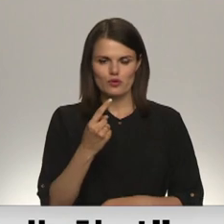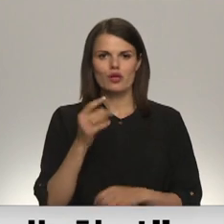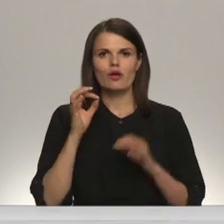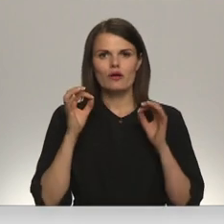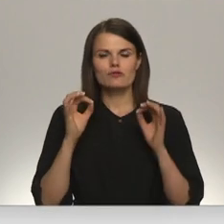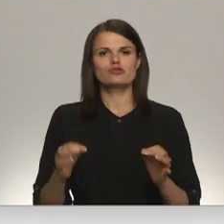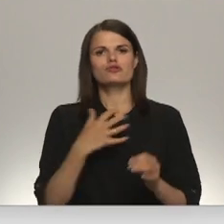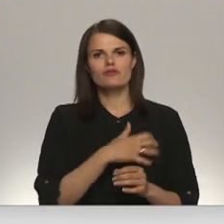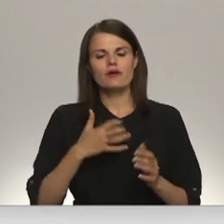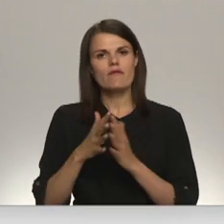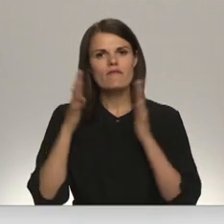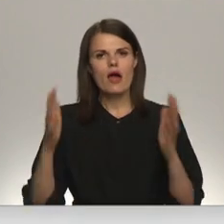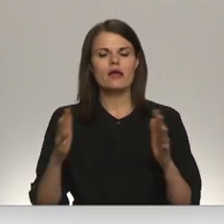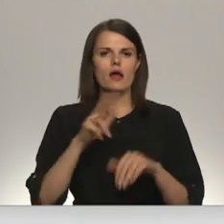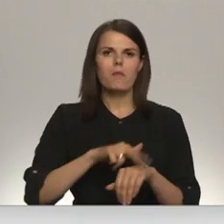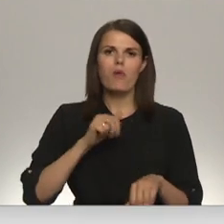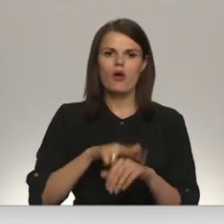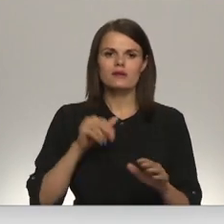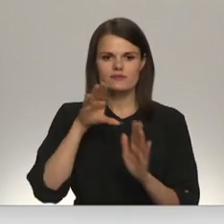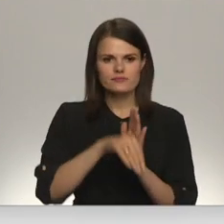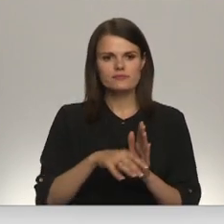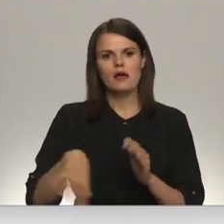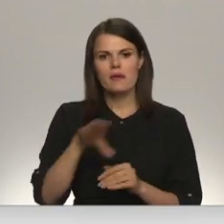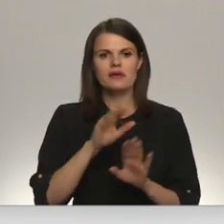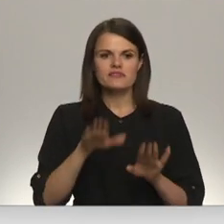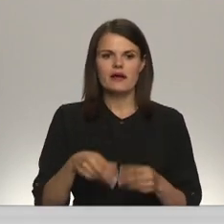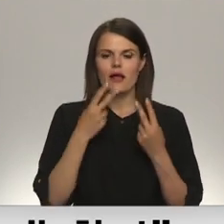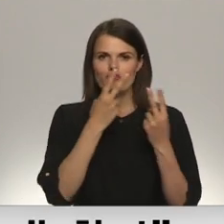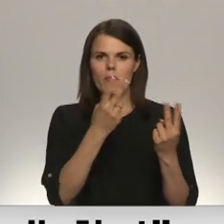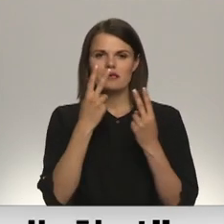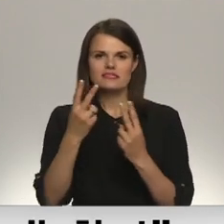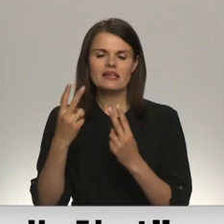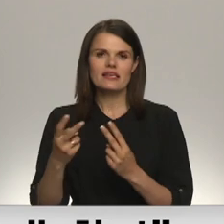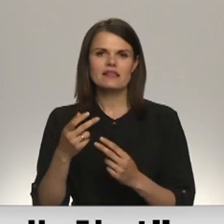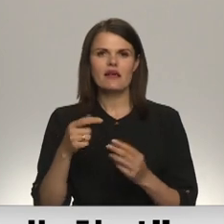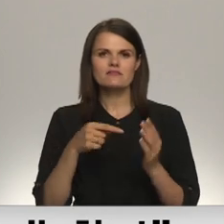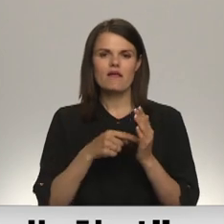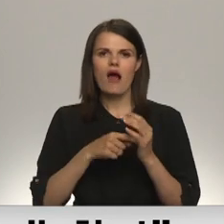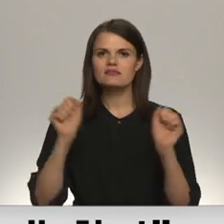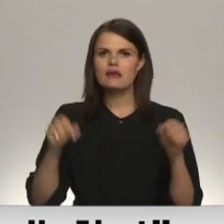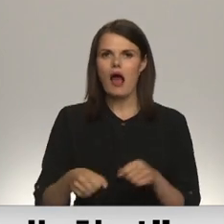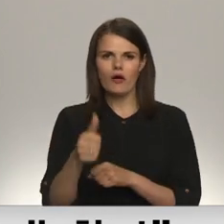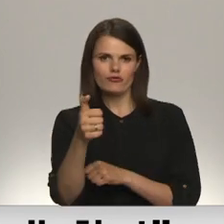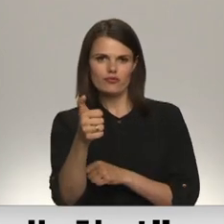policijas iesaisti, kas skautēja vienkārši pamērīt tā ātrumu šiem braucam rīkiem.